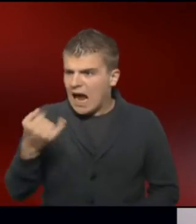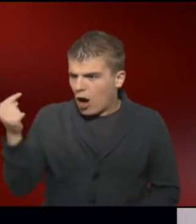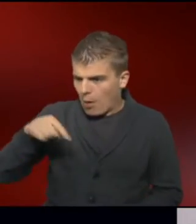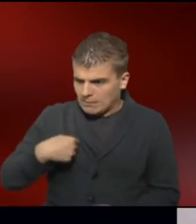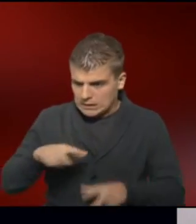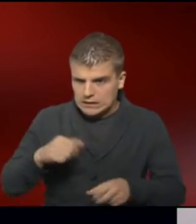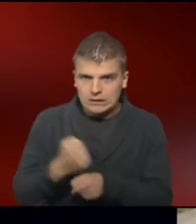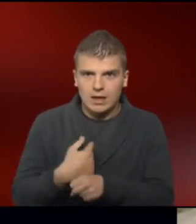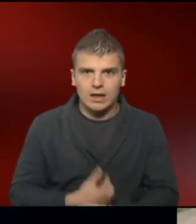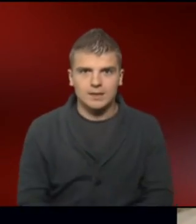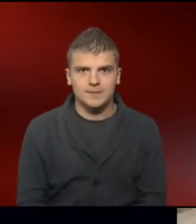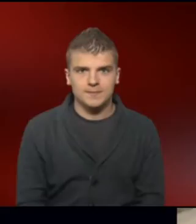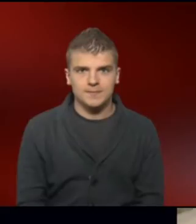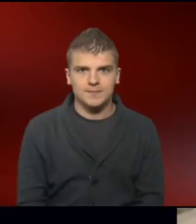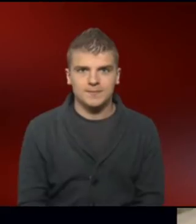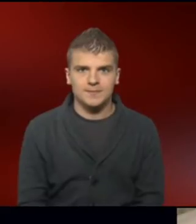Gut.